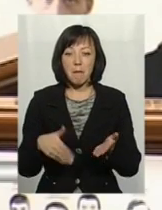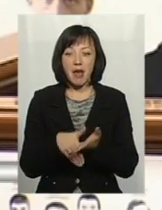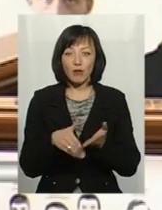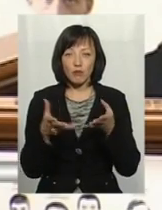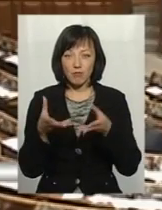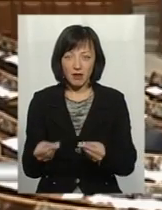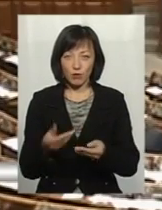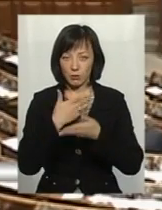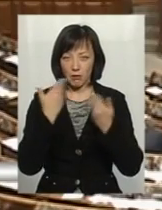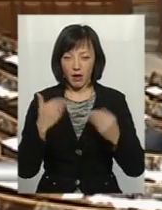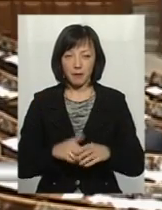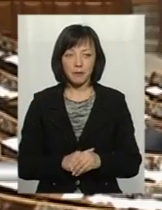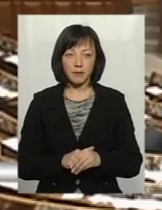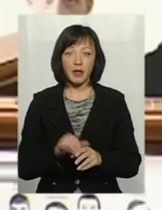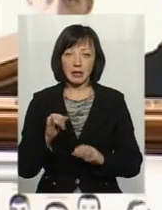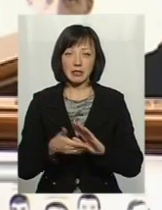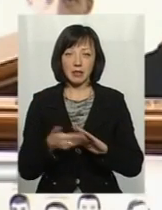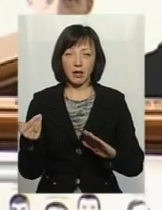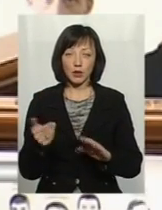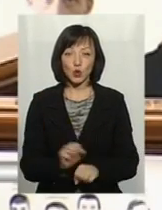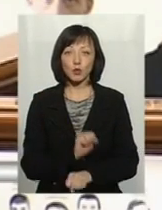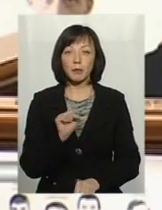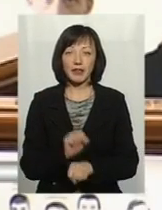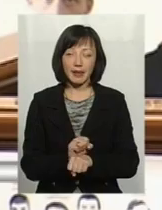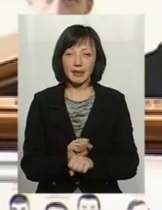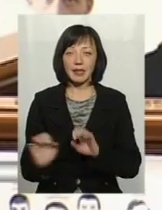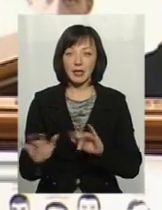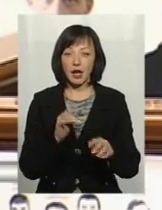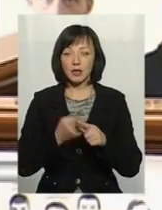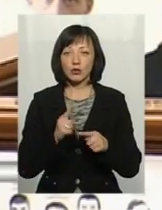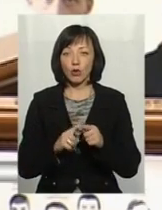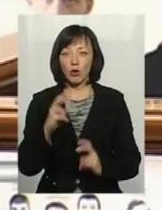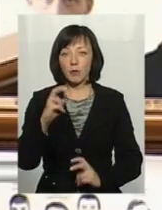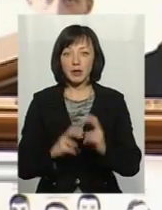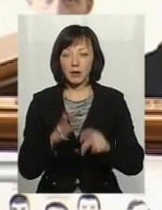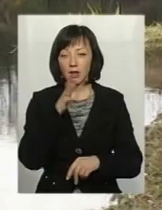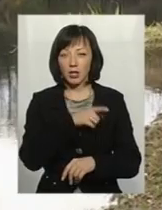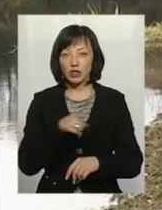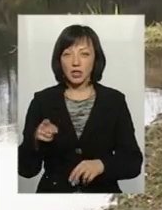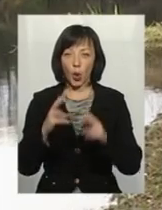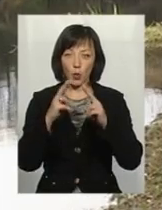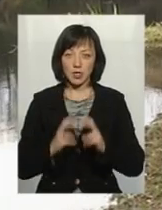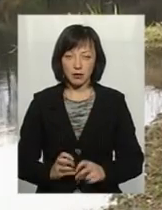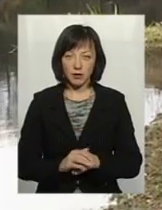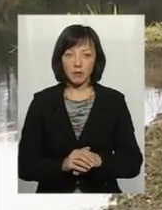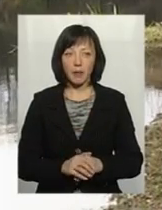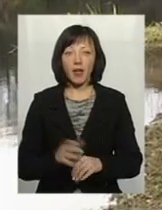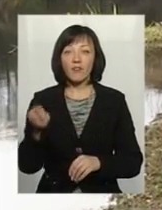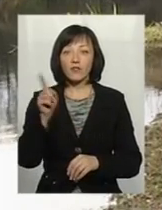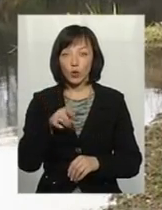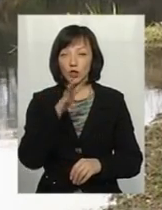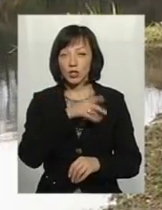немає. І заклик. Зупинити діяльність цього підприємства на час розслідування. В той же час на